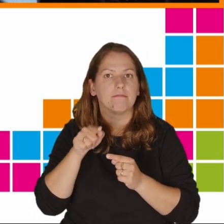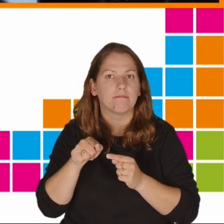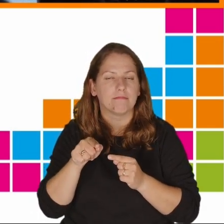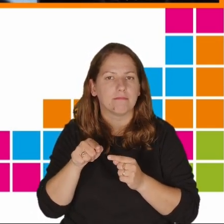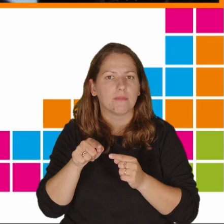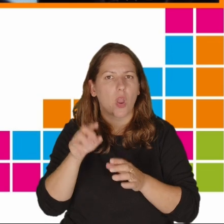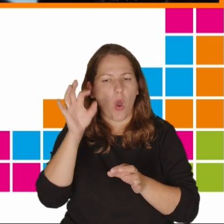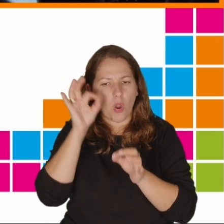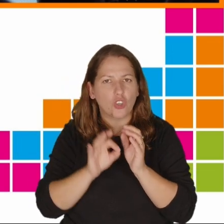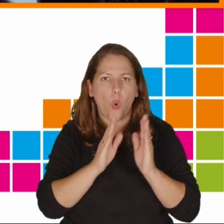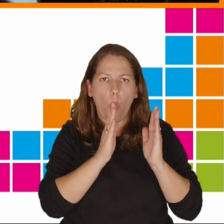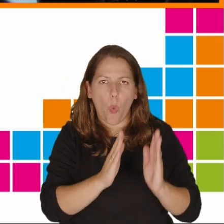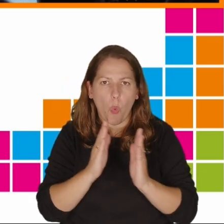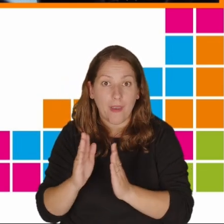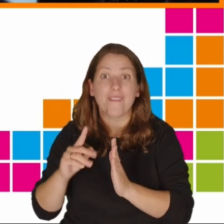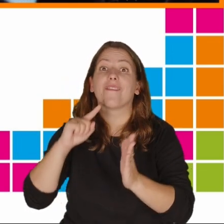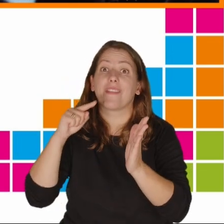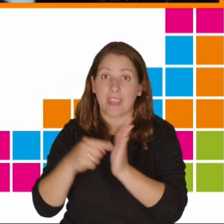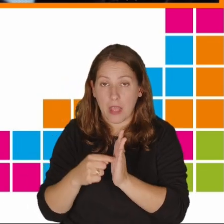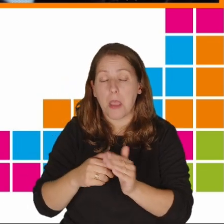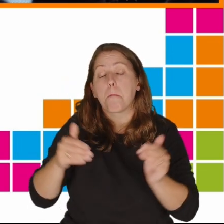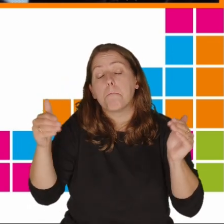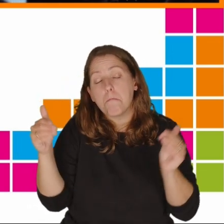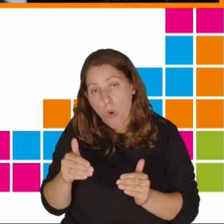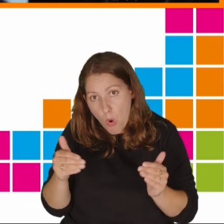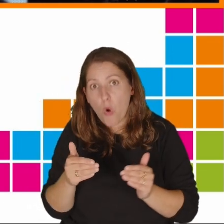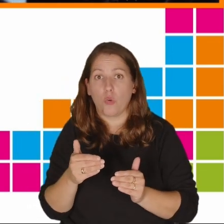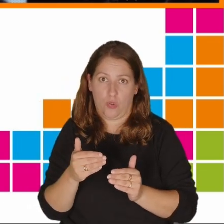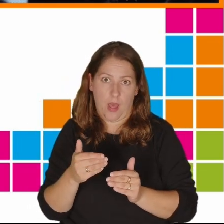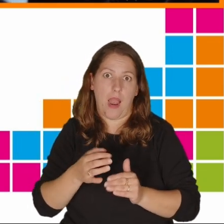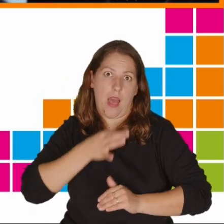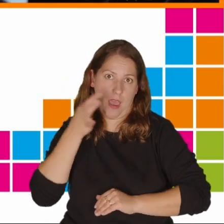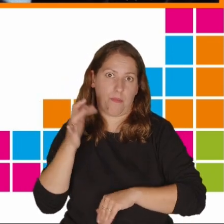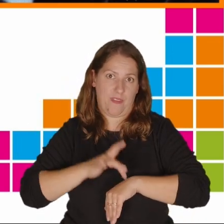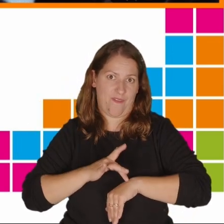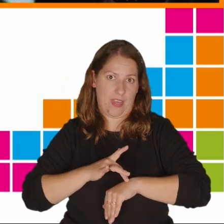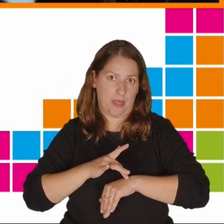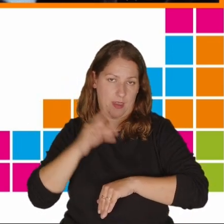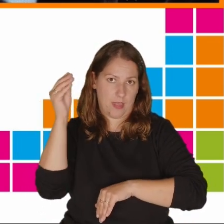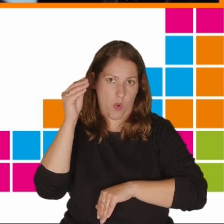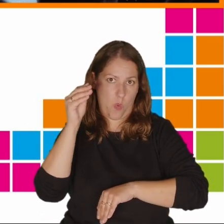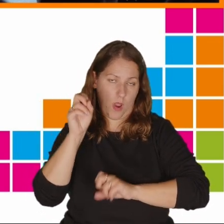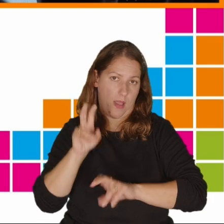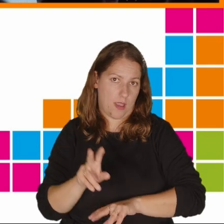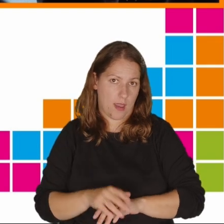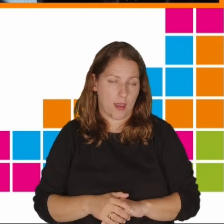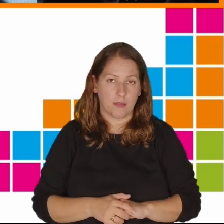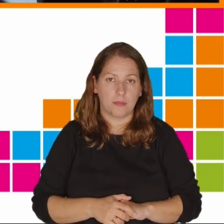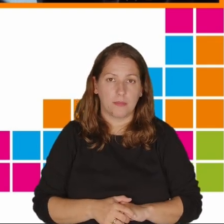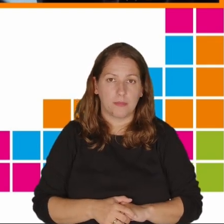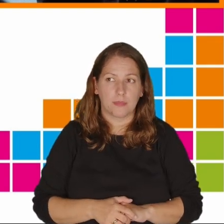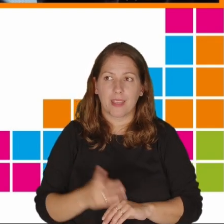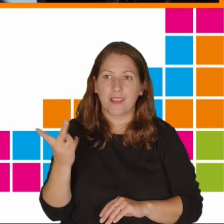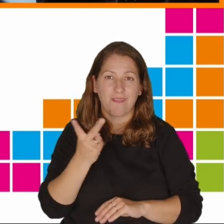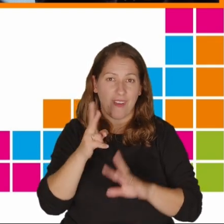który ma określoną strukturę i wtedy być może uzyskamy lepsze wyniki. Tutaj te